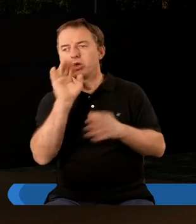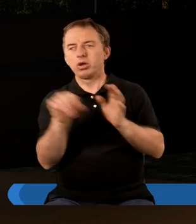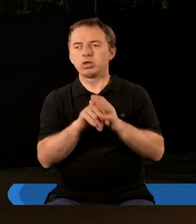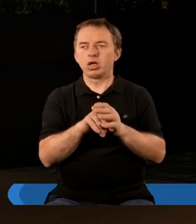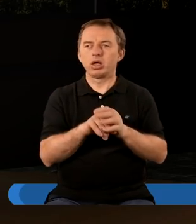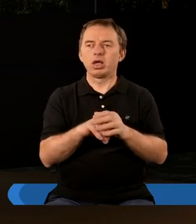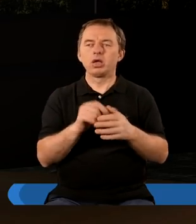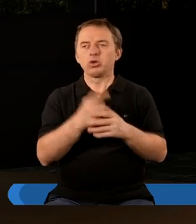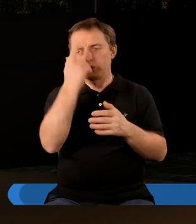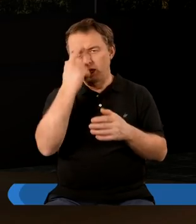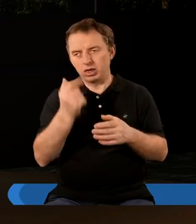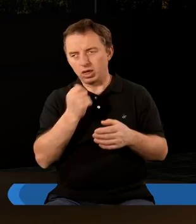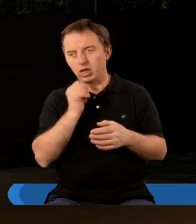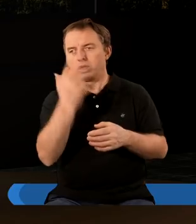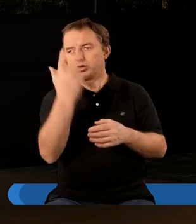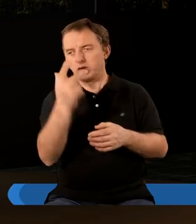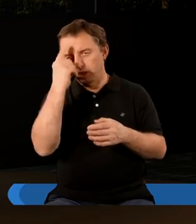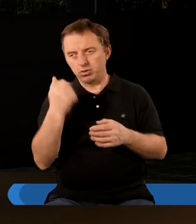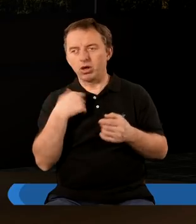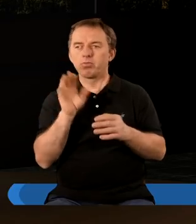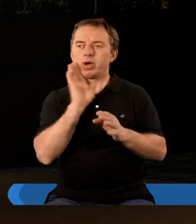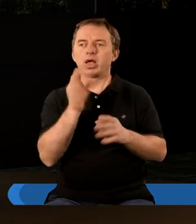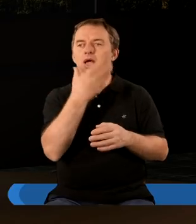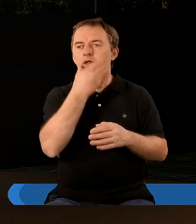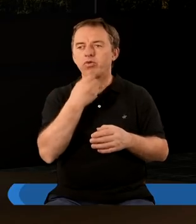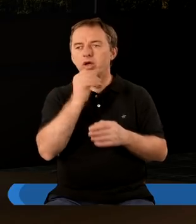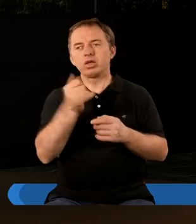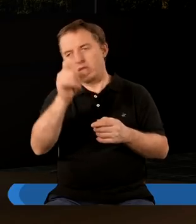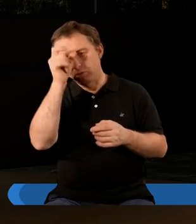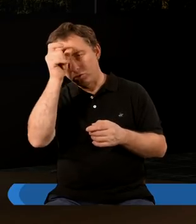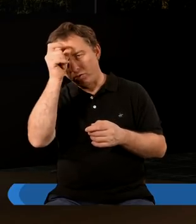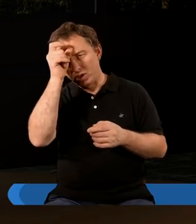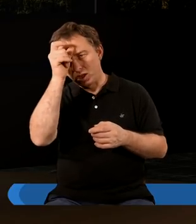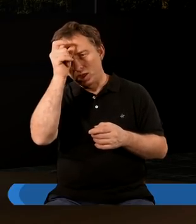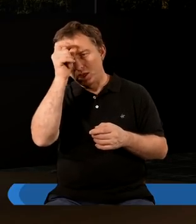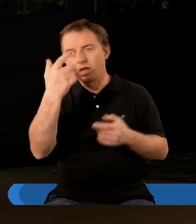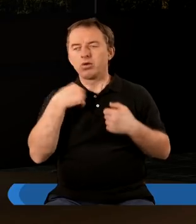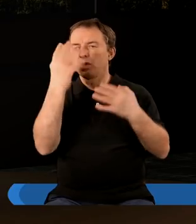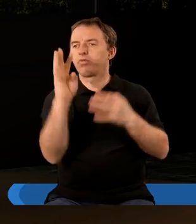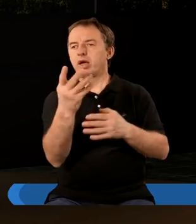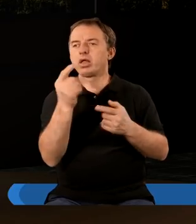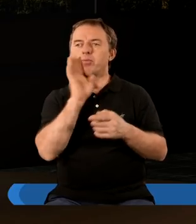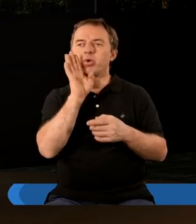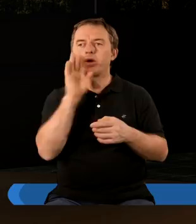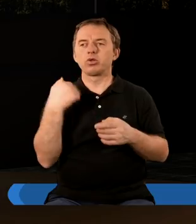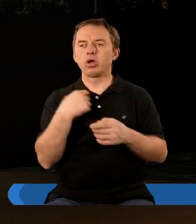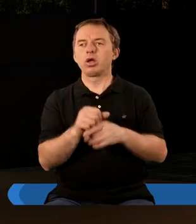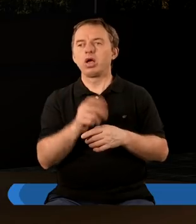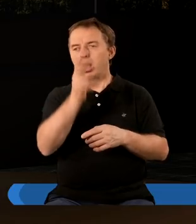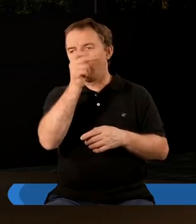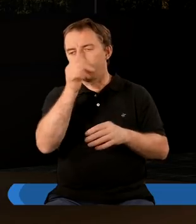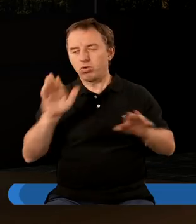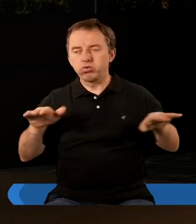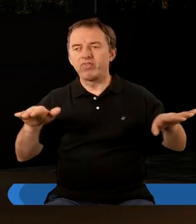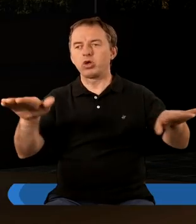podobna była do cielca, postać trzecia miała twarz jakby człowieczą, a postać czwarta podobna była do